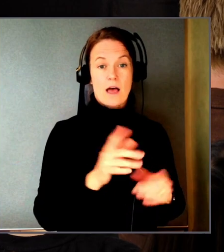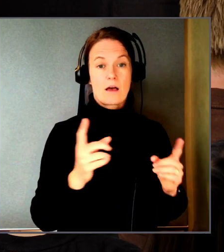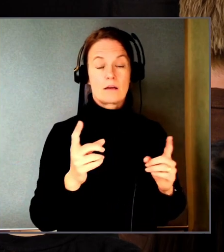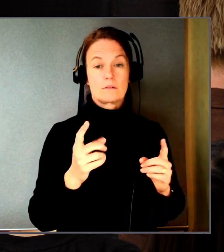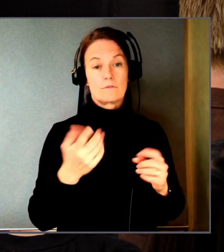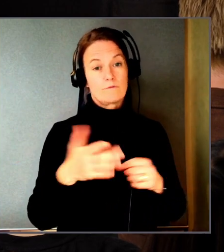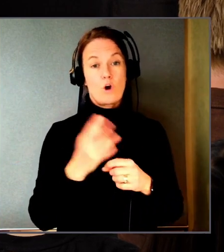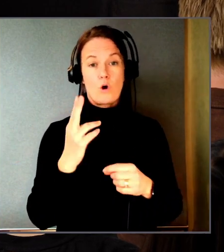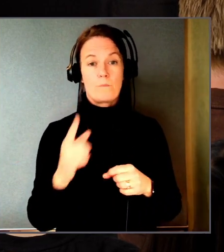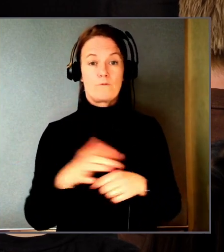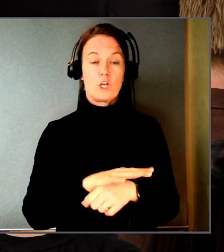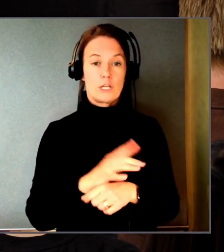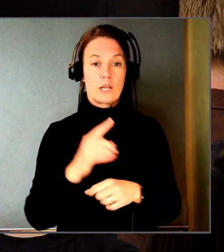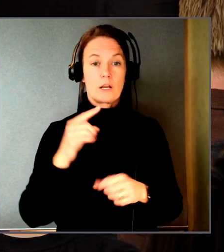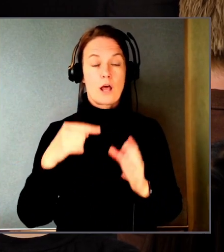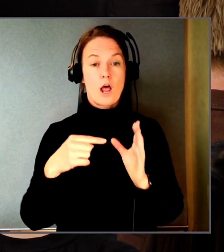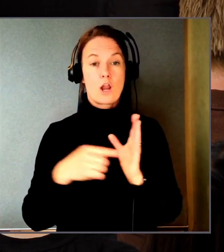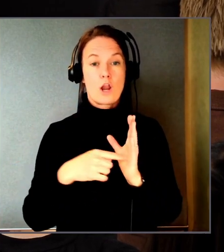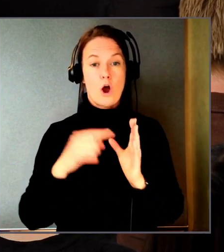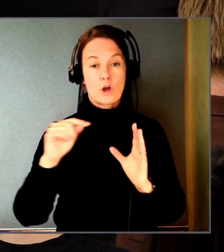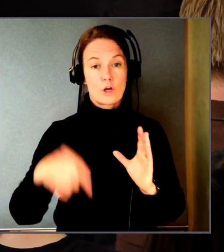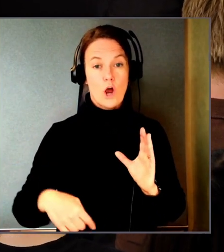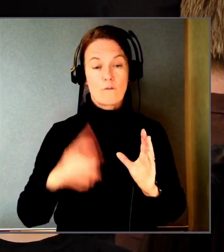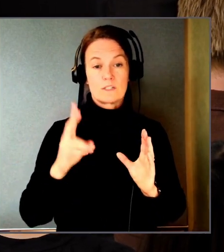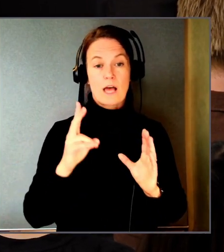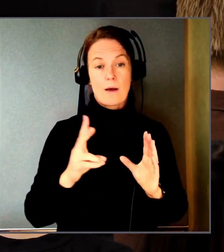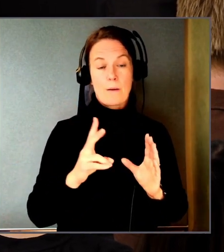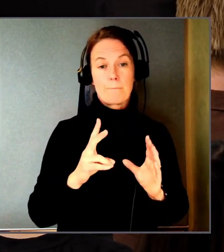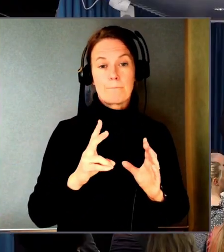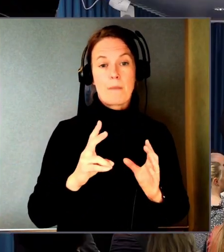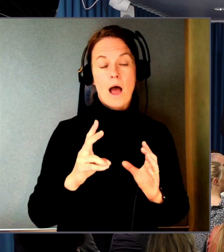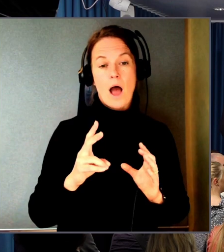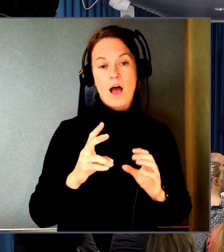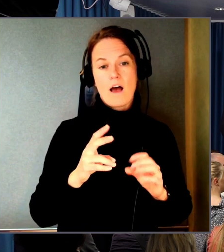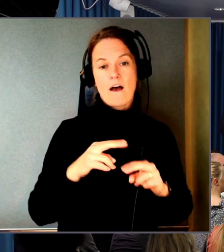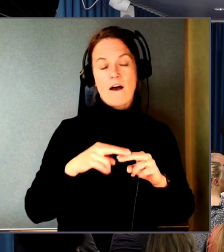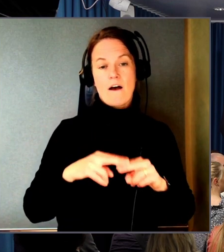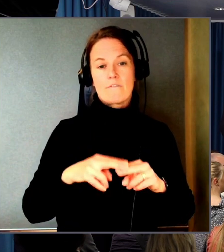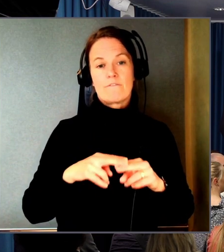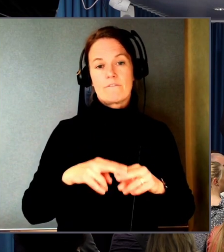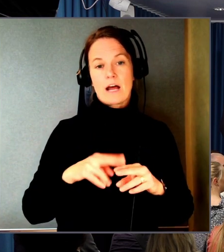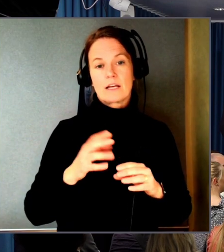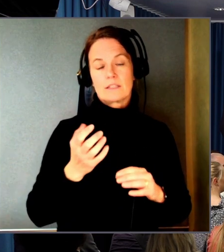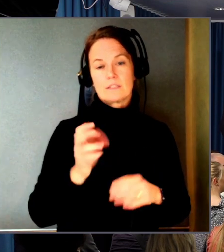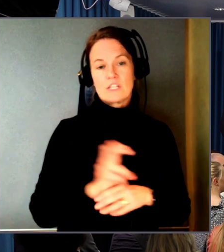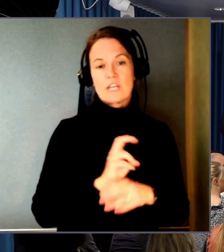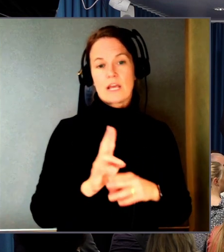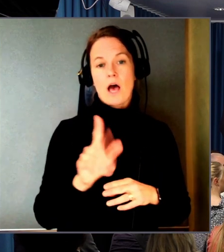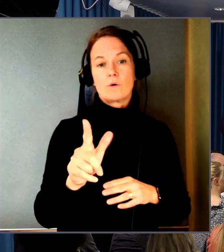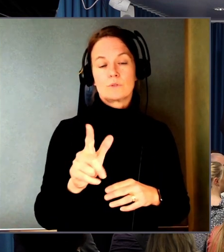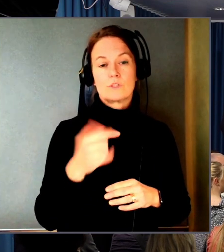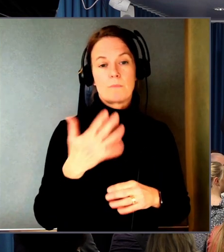samma sak är det ju olika med fraktcheckouter. Som också oftast ligger hos en